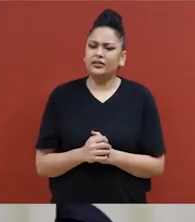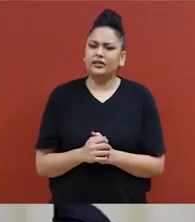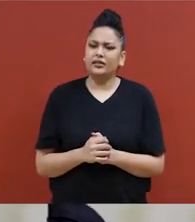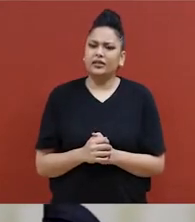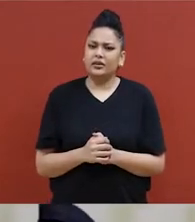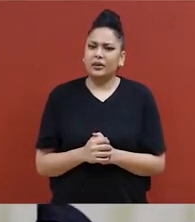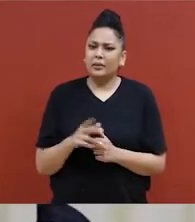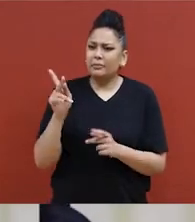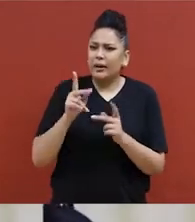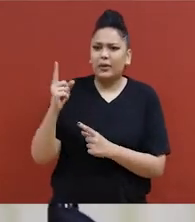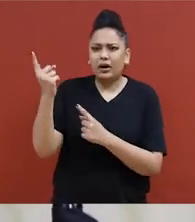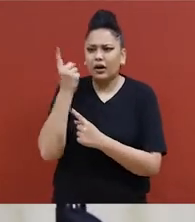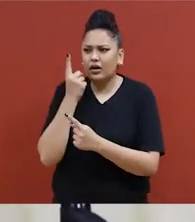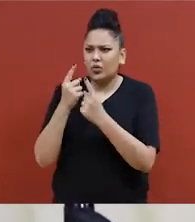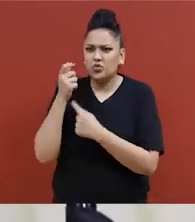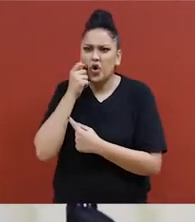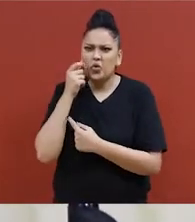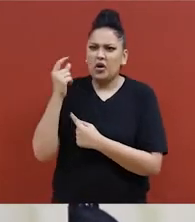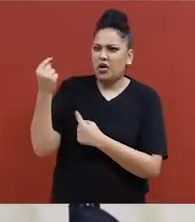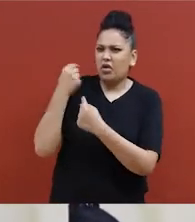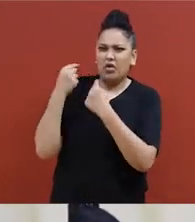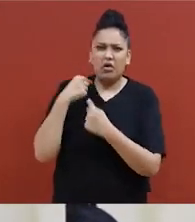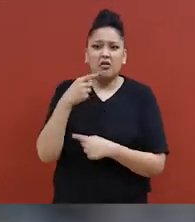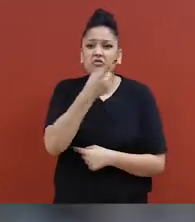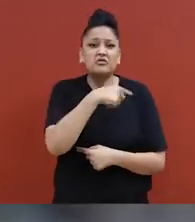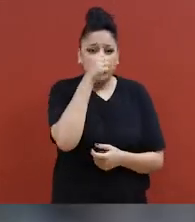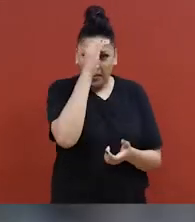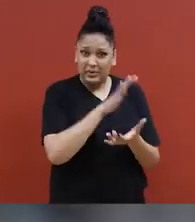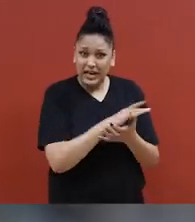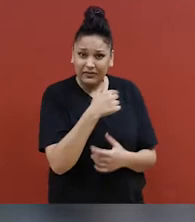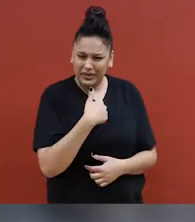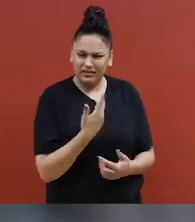Ne pas être cru à propos de notre expérience.